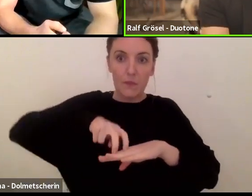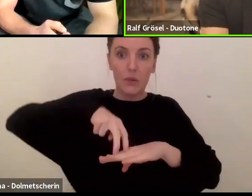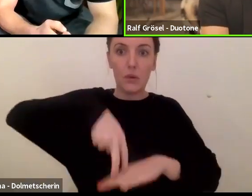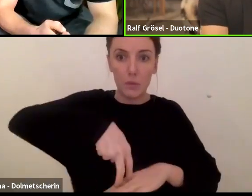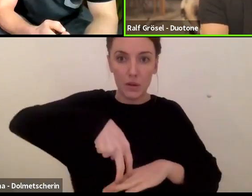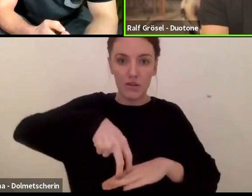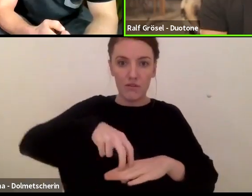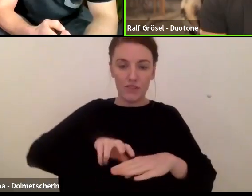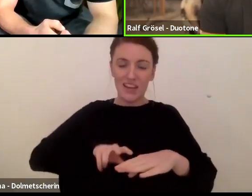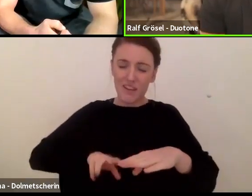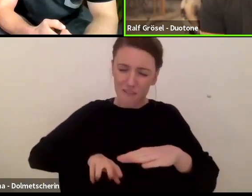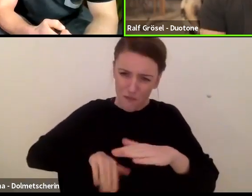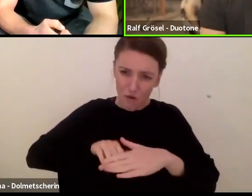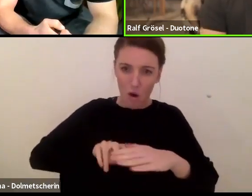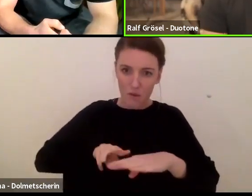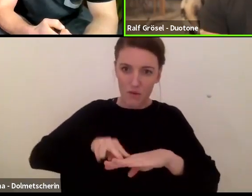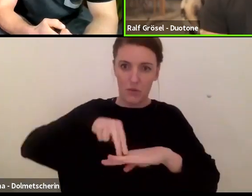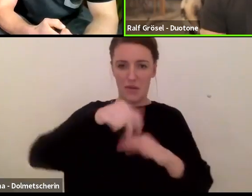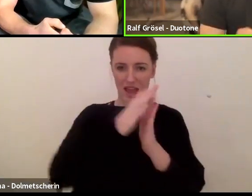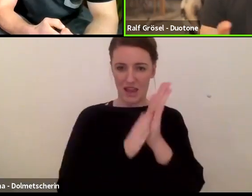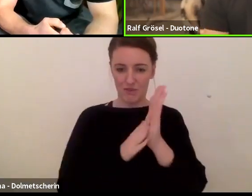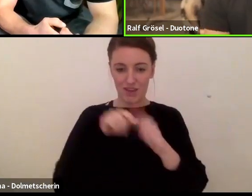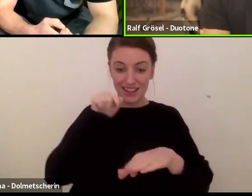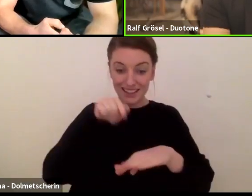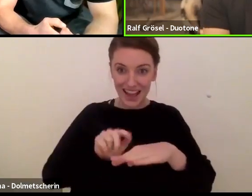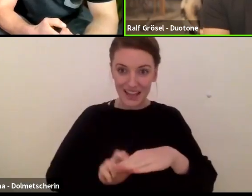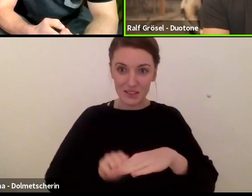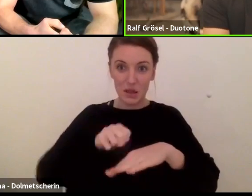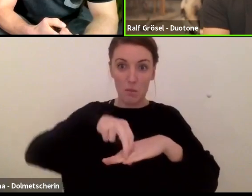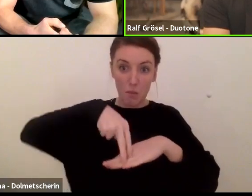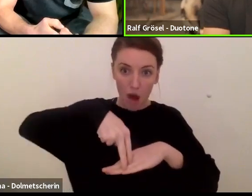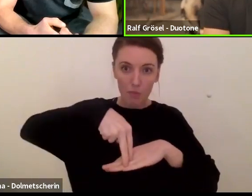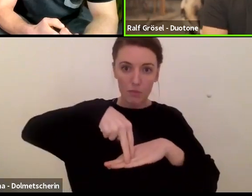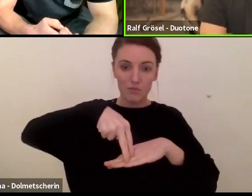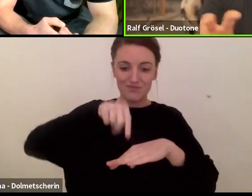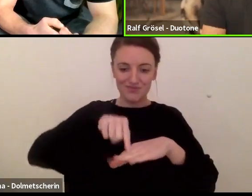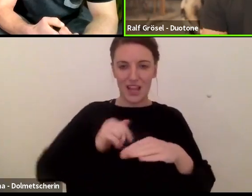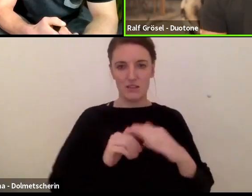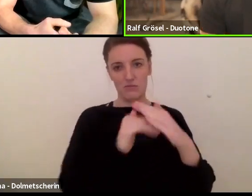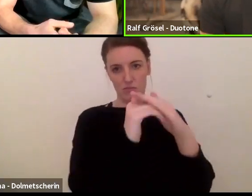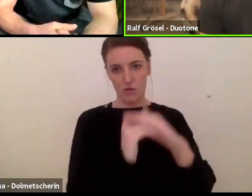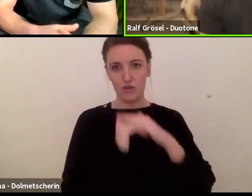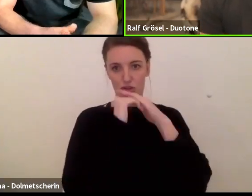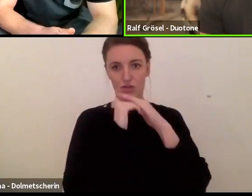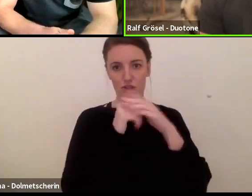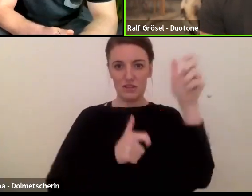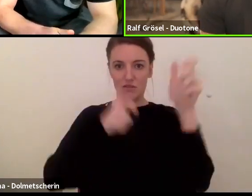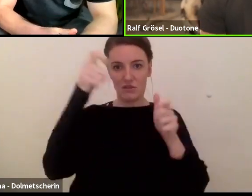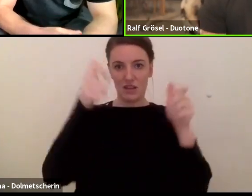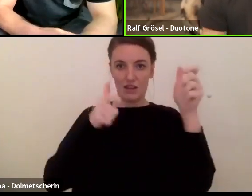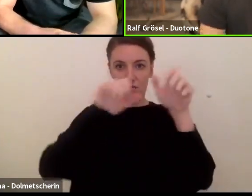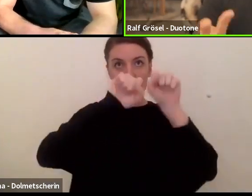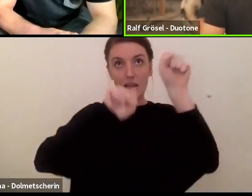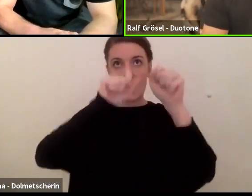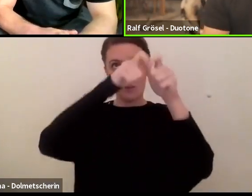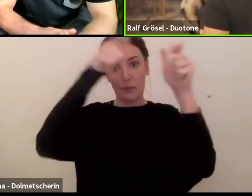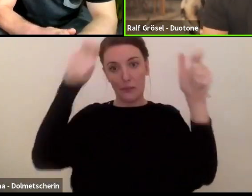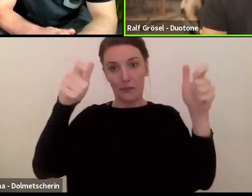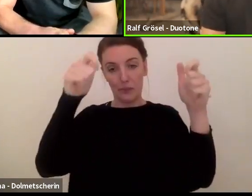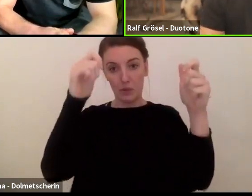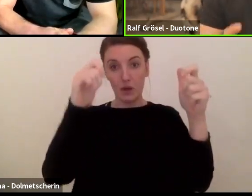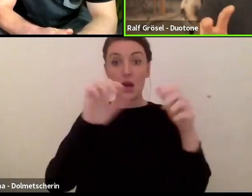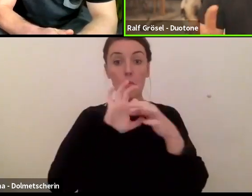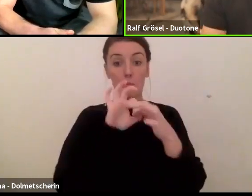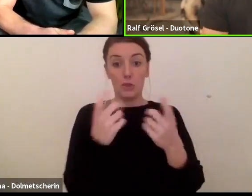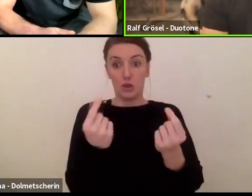auf das Foilboard draufhebt. Und das ist die Hubarbeit, die geleistet wird. Und je weniger kinetische